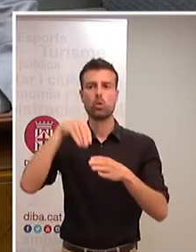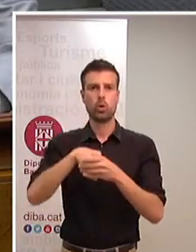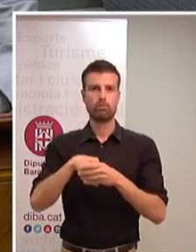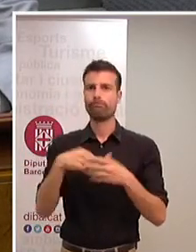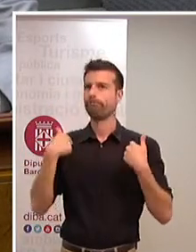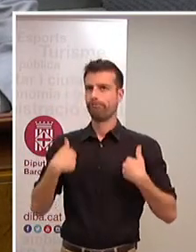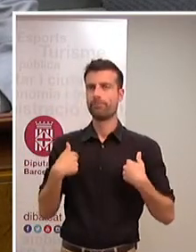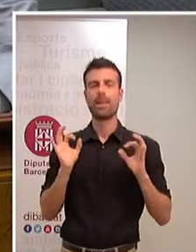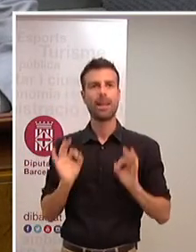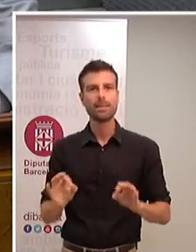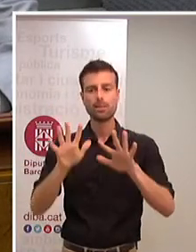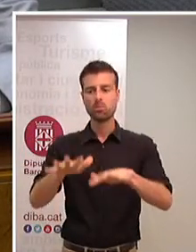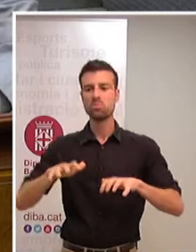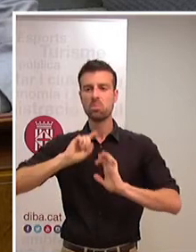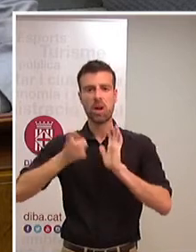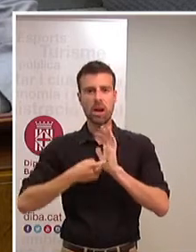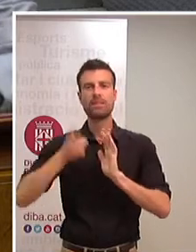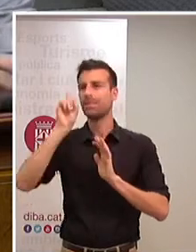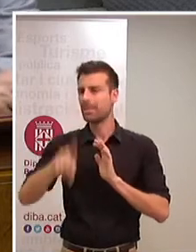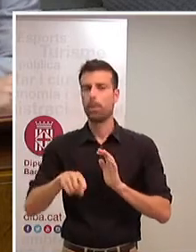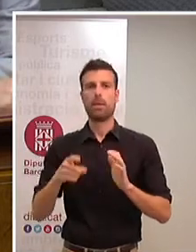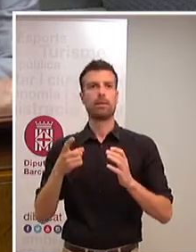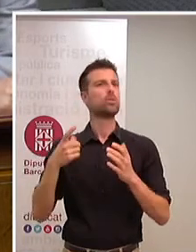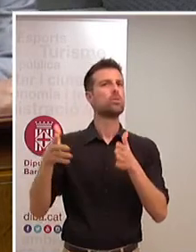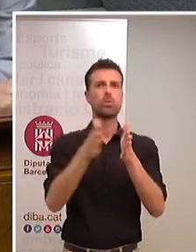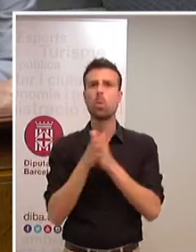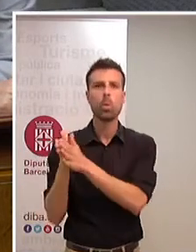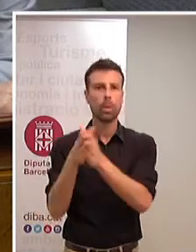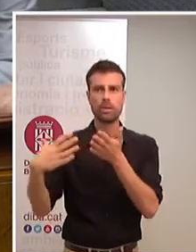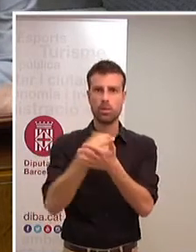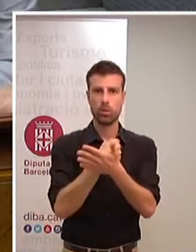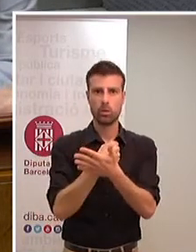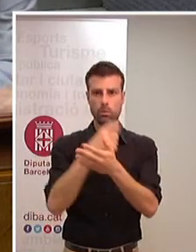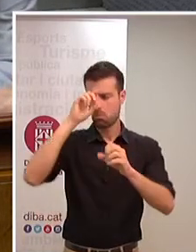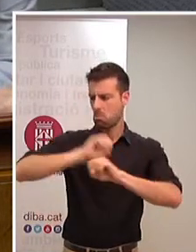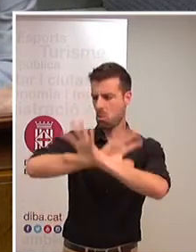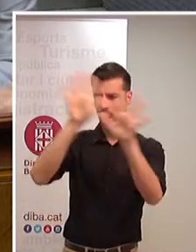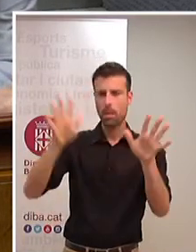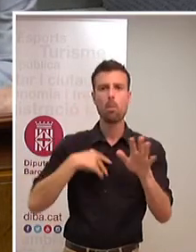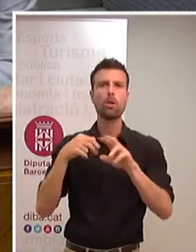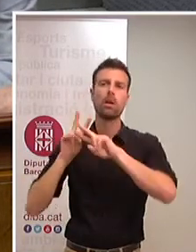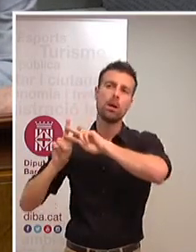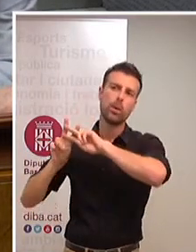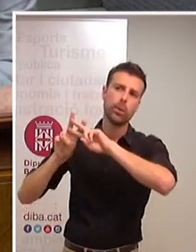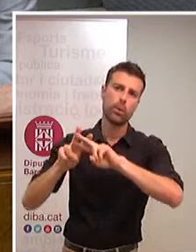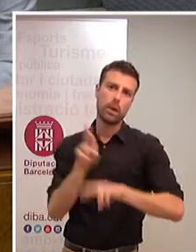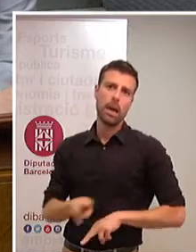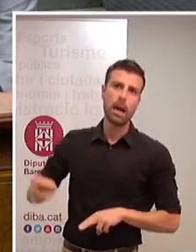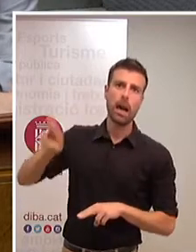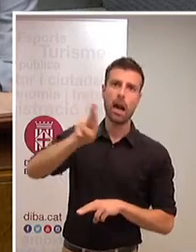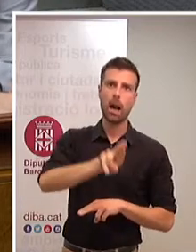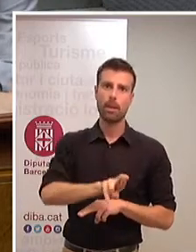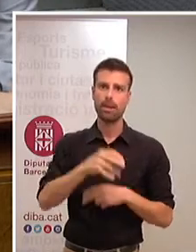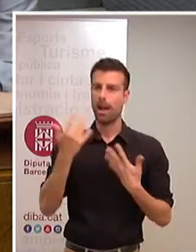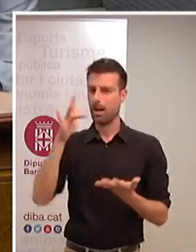el plenari i ho han notat tots els ciutadans i ciutadanes de la demarcació. És evident que podríem fer un repàs molt gran però no serà